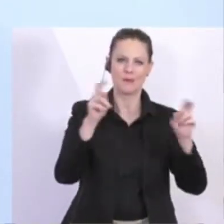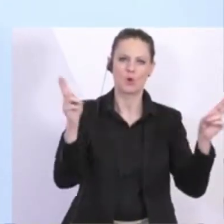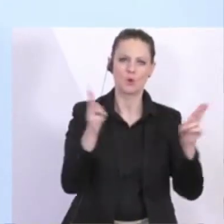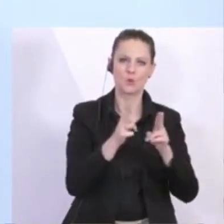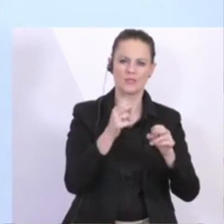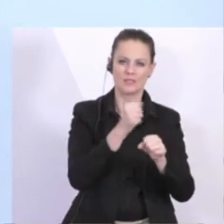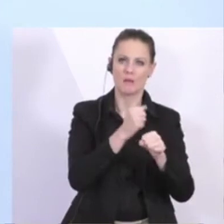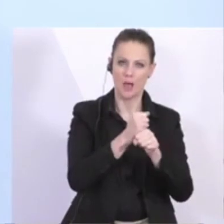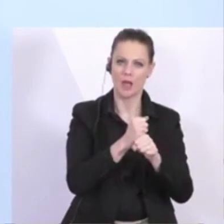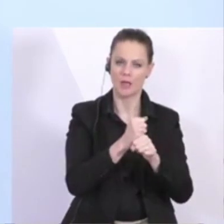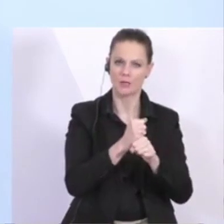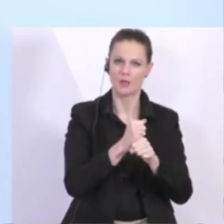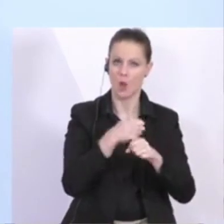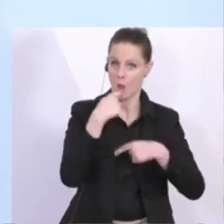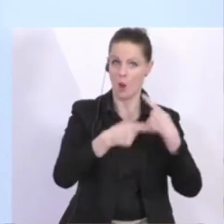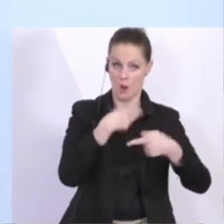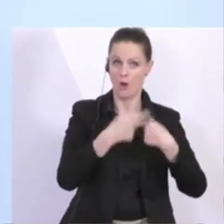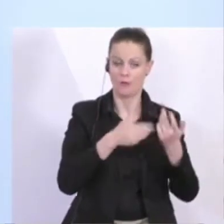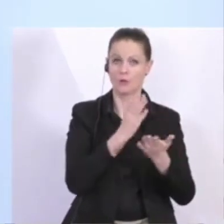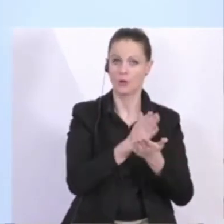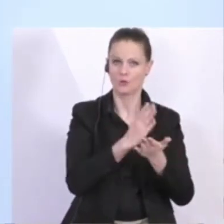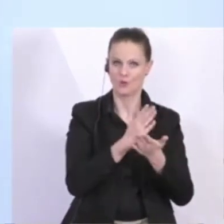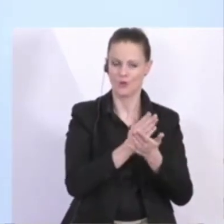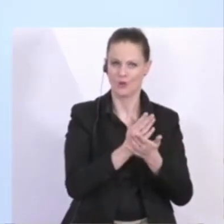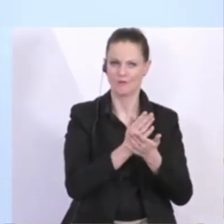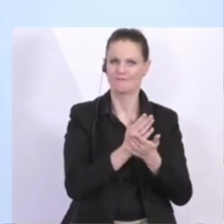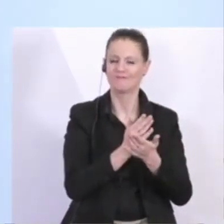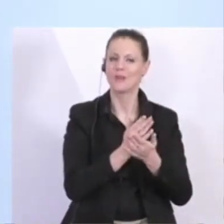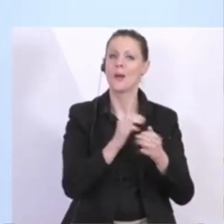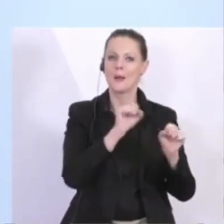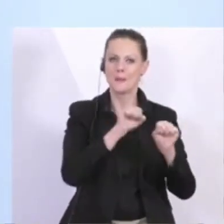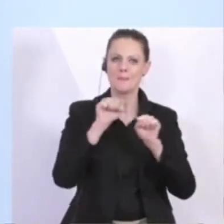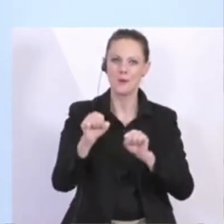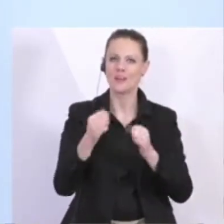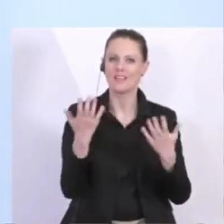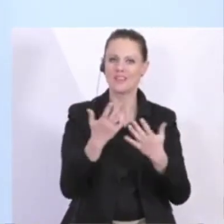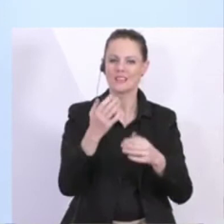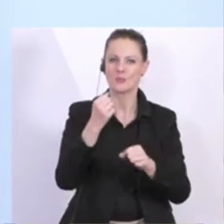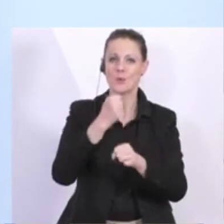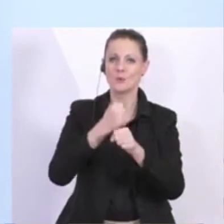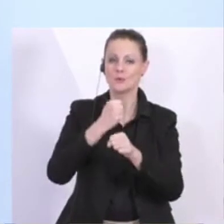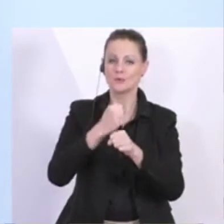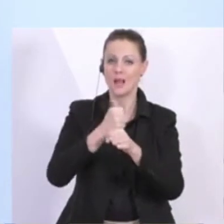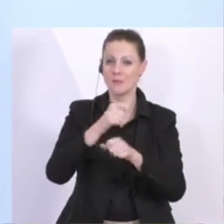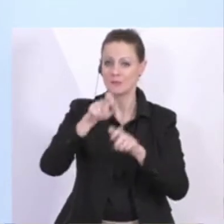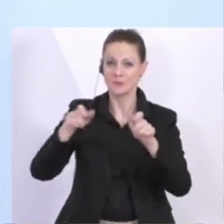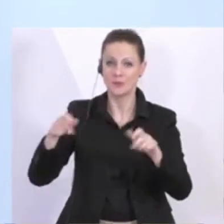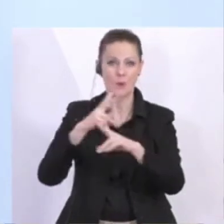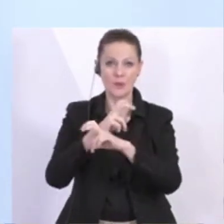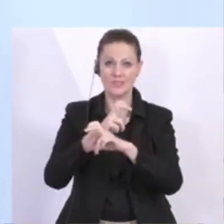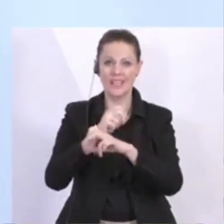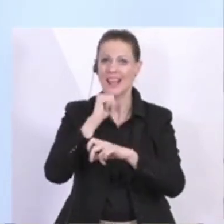breit angelaufen und bietet die Möglichkeit, dass viele Menschen in Österreich nicht ihren Job verlieren, sondern in Kurzarbeit